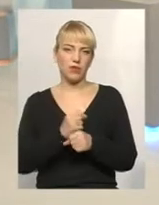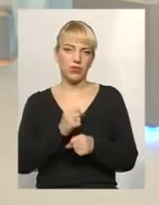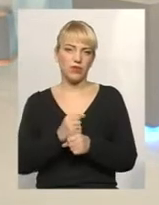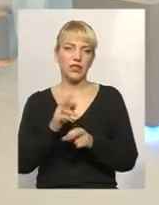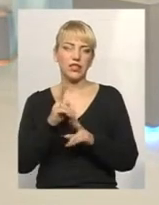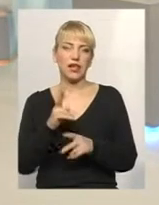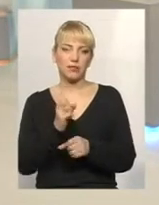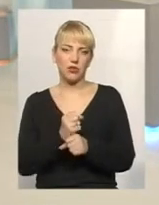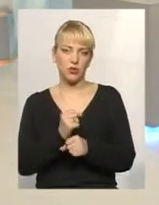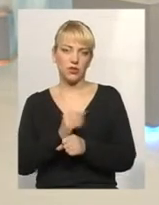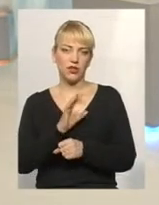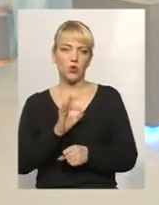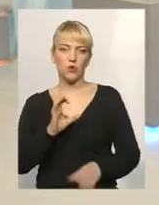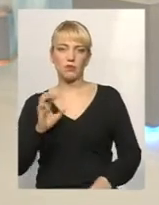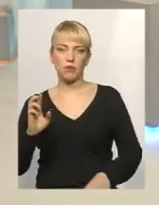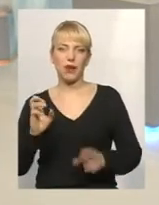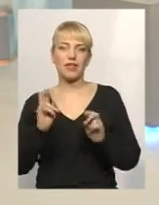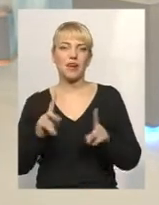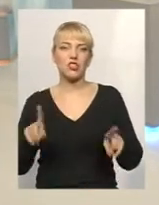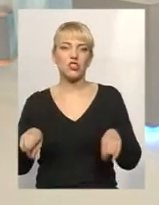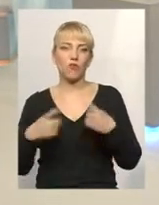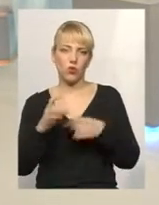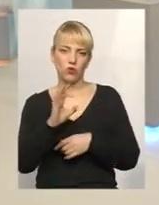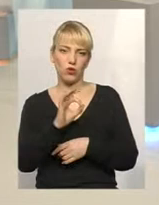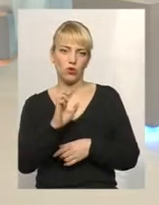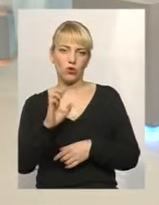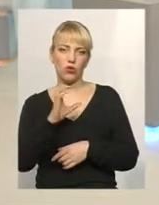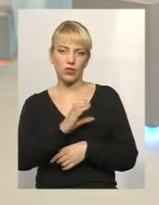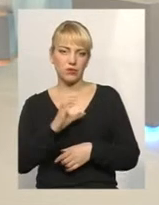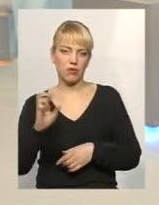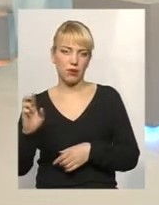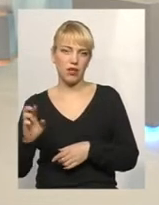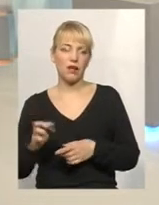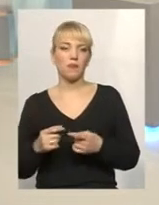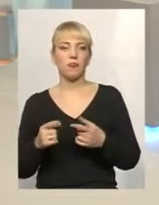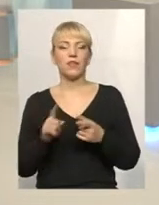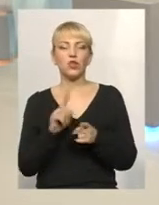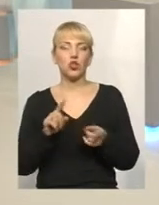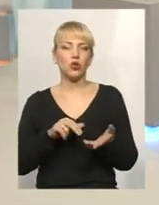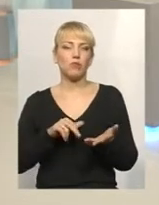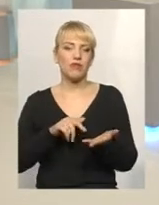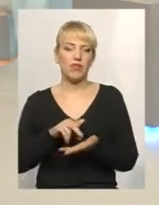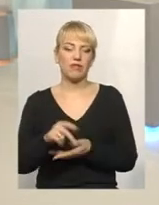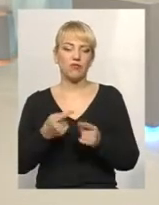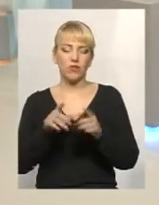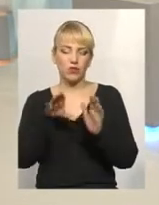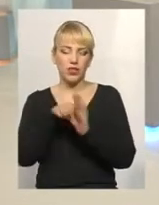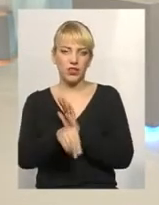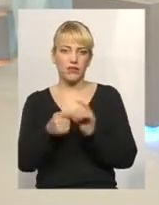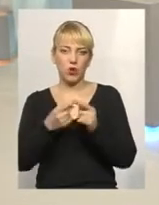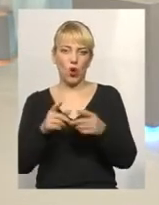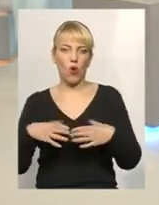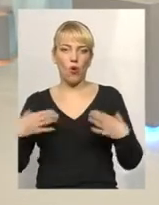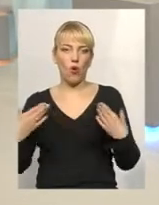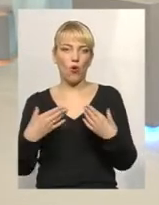в ОСББ, як його створювати, аби йти в те об'єднання з